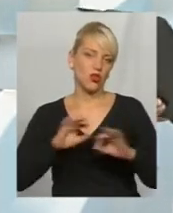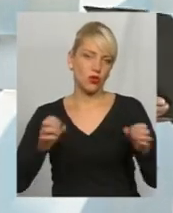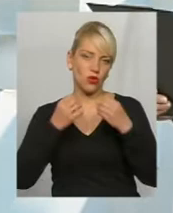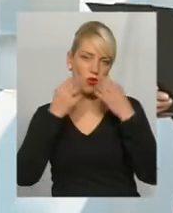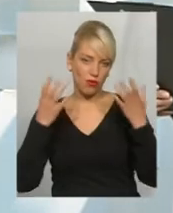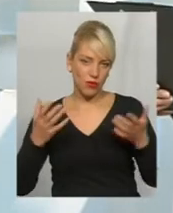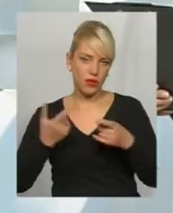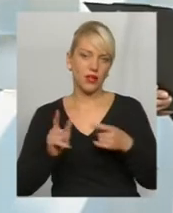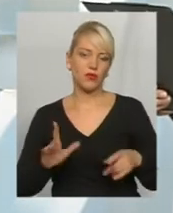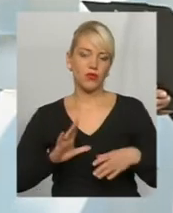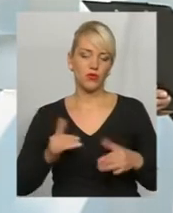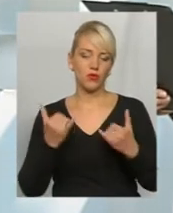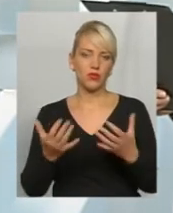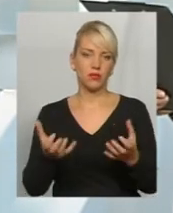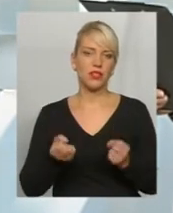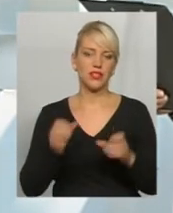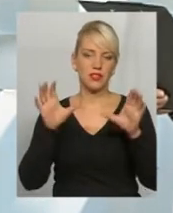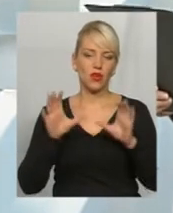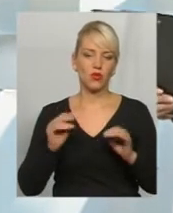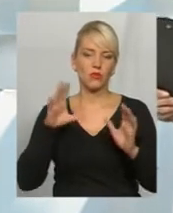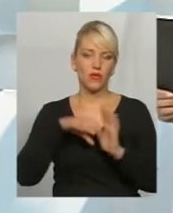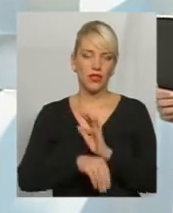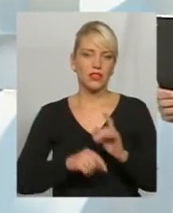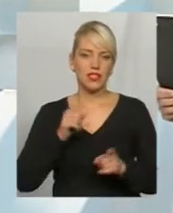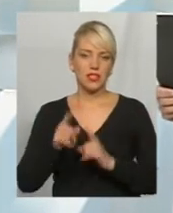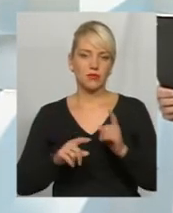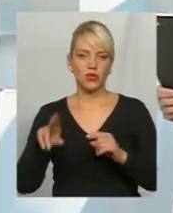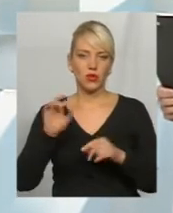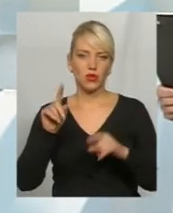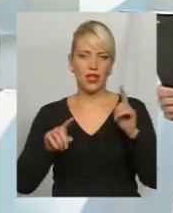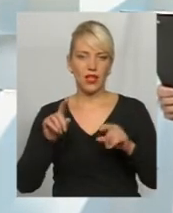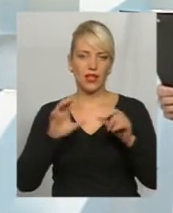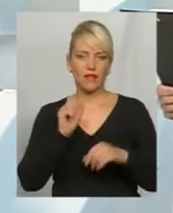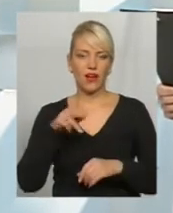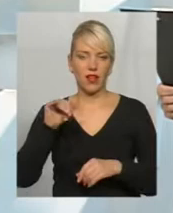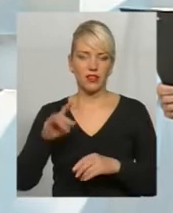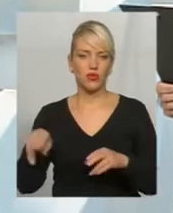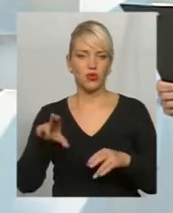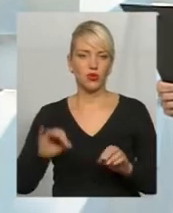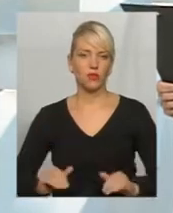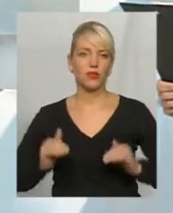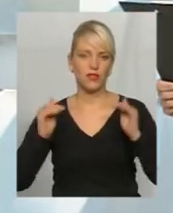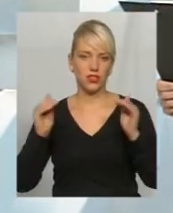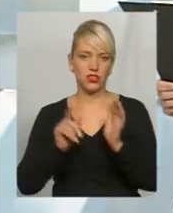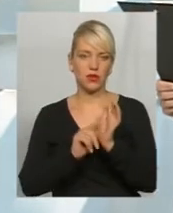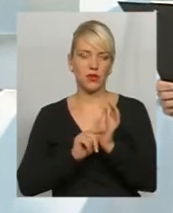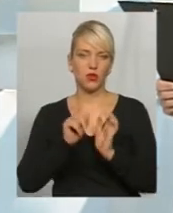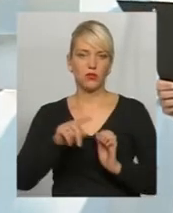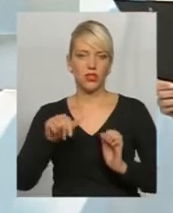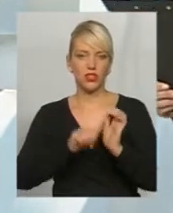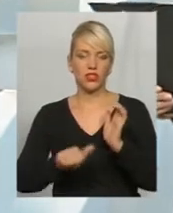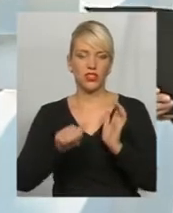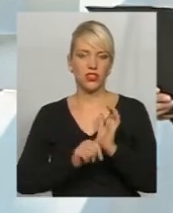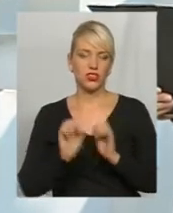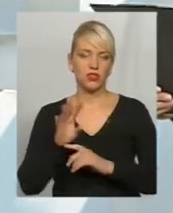сьогодні був прийнятий закон про внесення змін до деяких законодавчих актів України щодо підвищення пенсій номер 6614